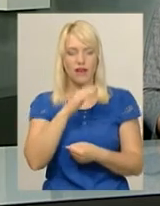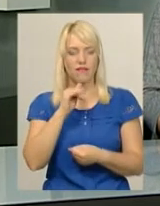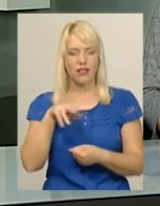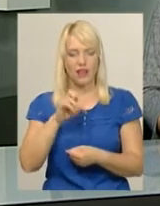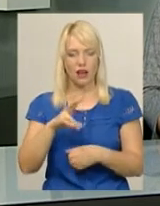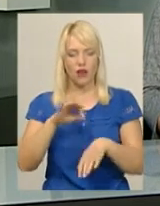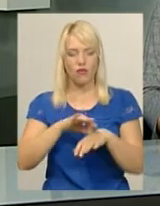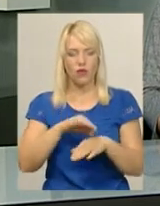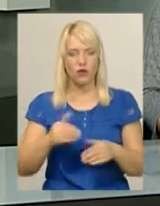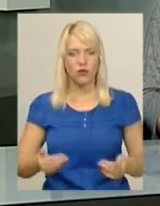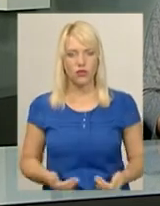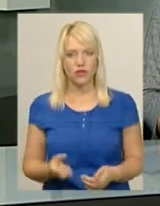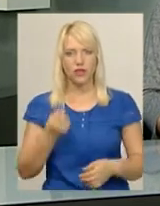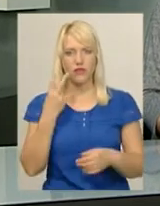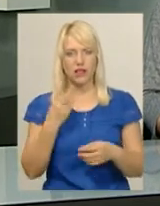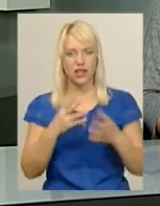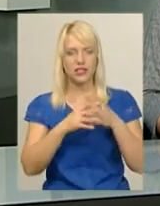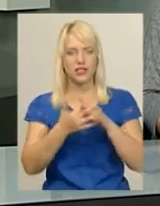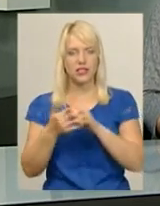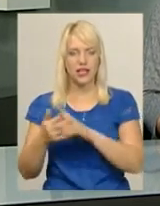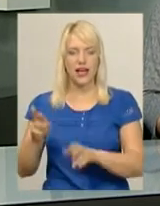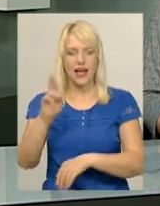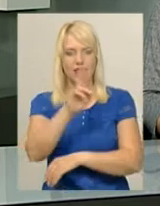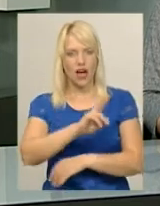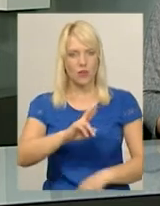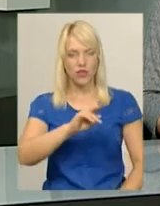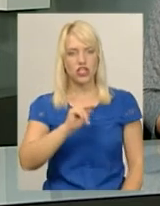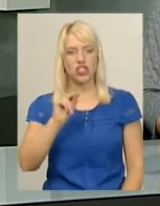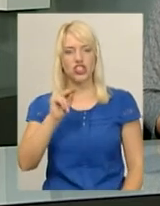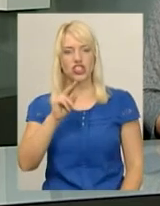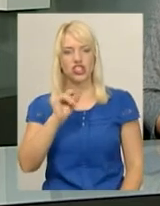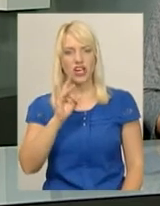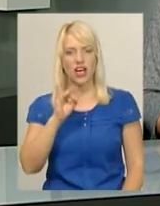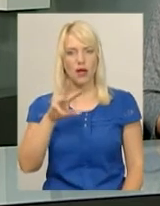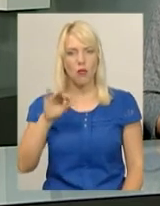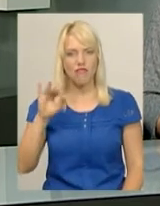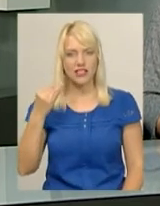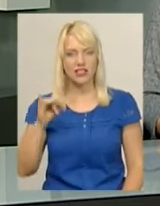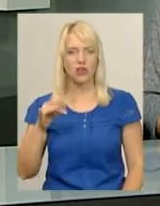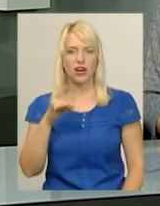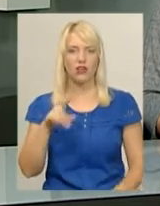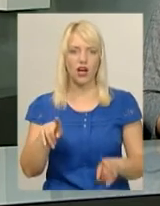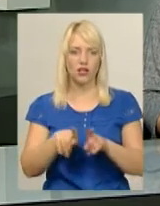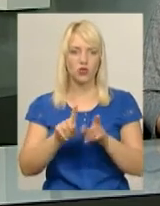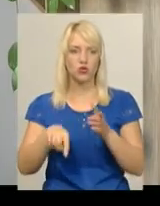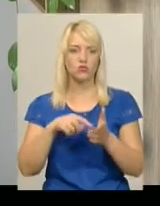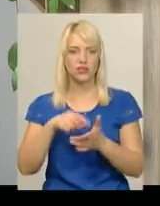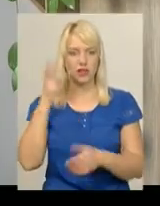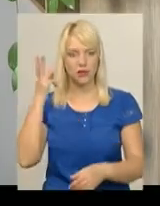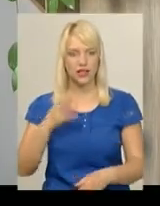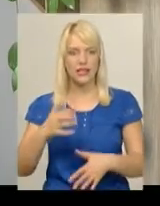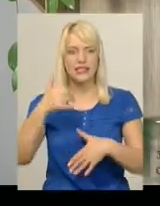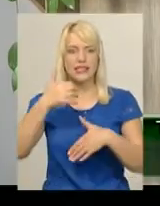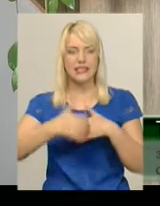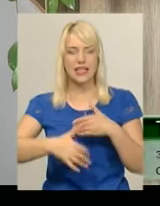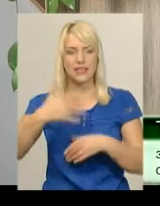проживають у 12 населених пунктах Ярмолинецького і Чеморовецького районів, а також у місті Хмельницькому. Серед